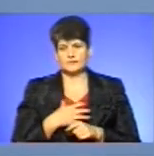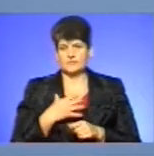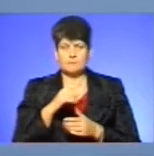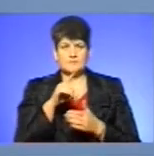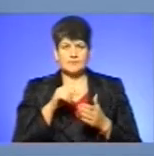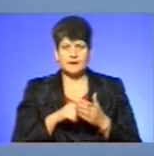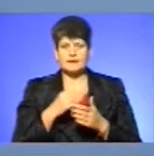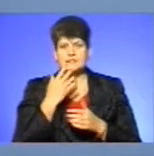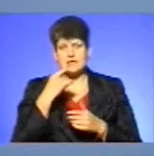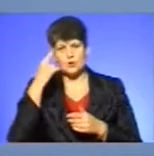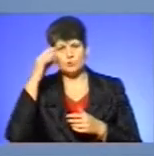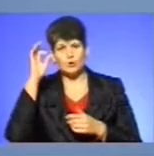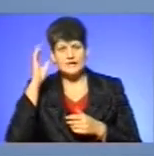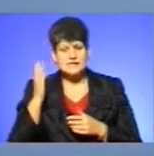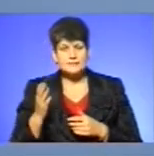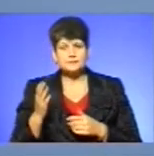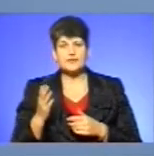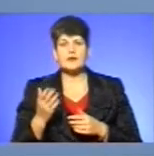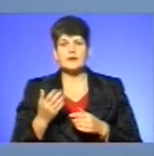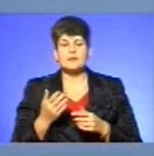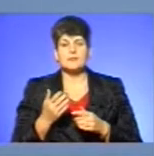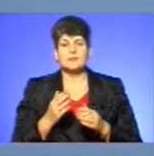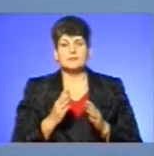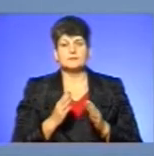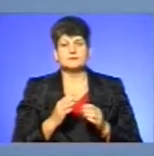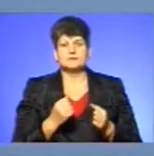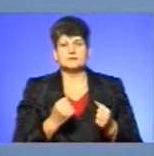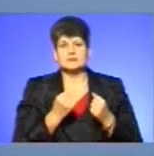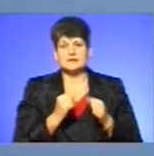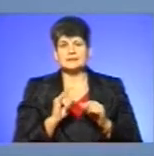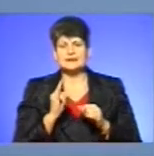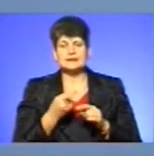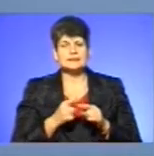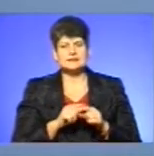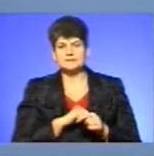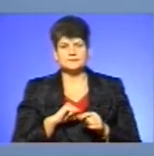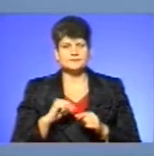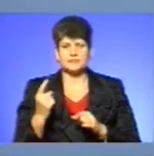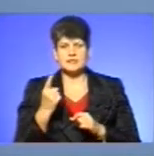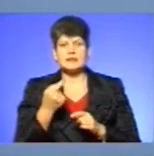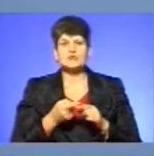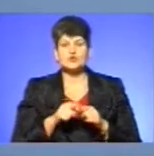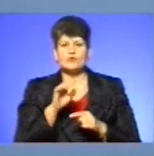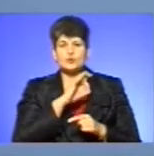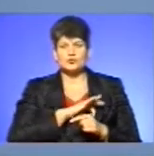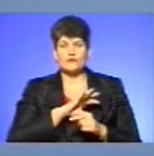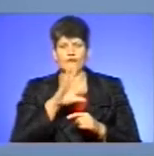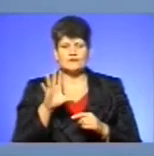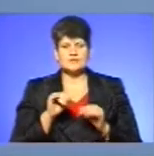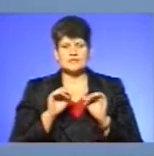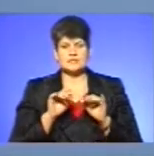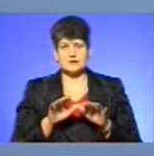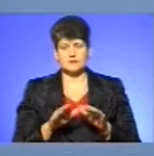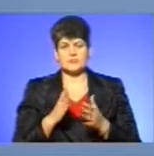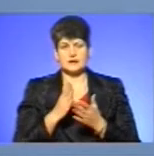національної поліції. Безпека дитини, понад усе, для цього використовуються всі засоби, які є в наявності